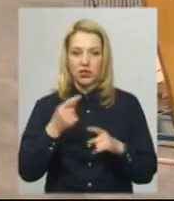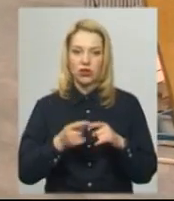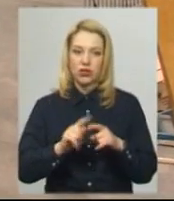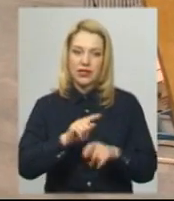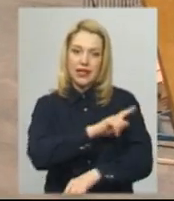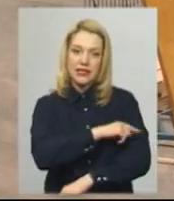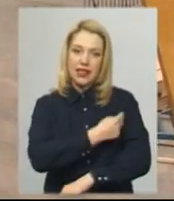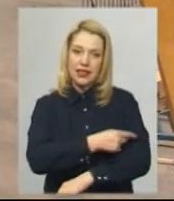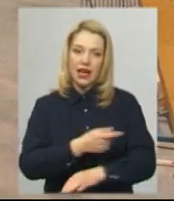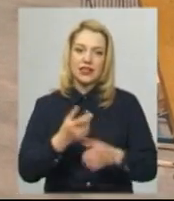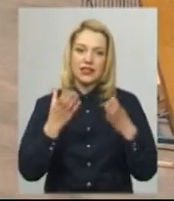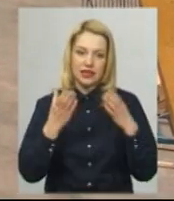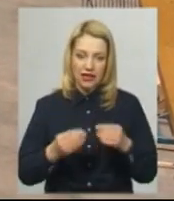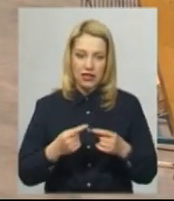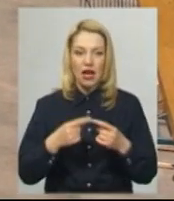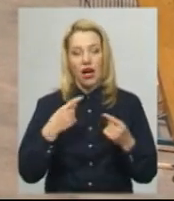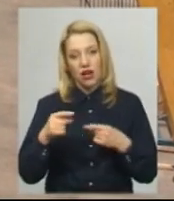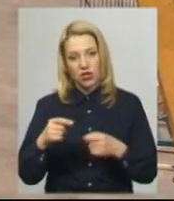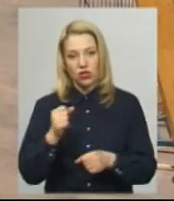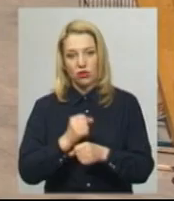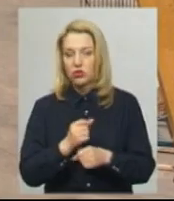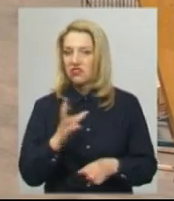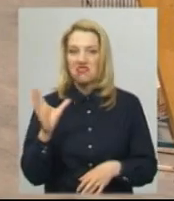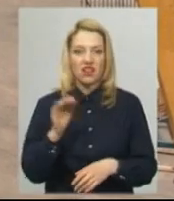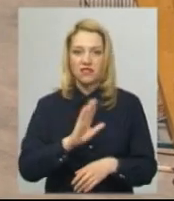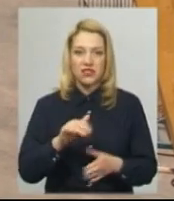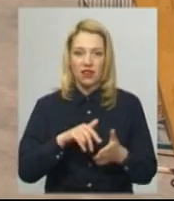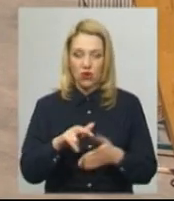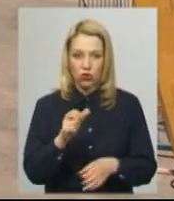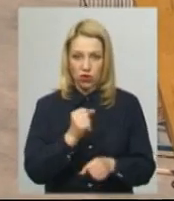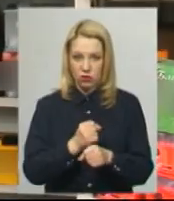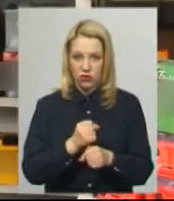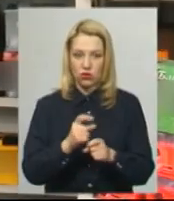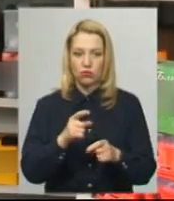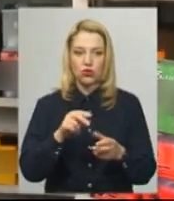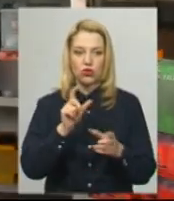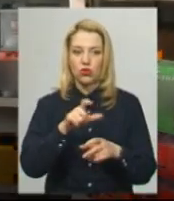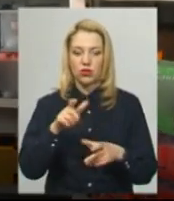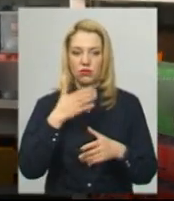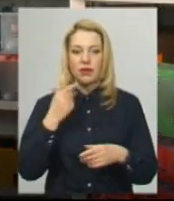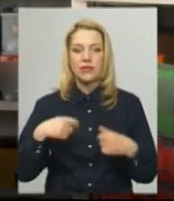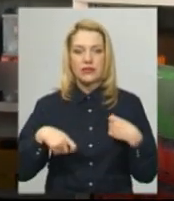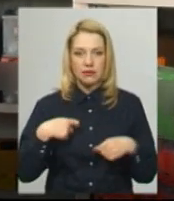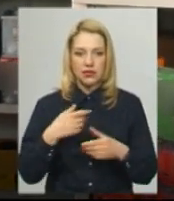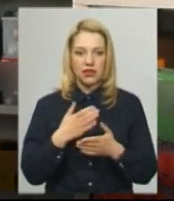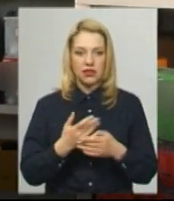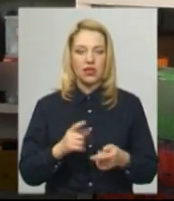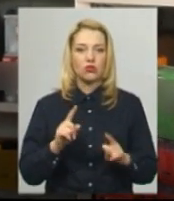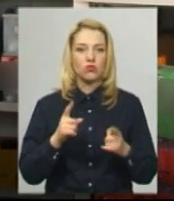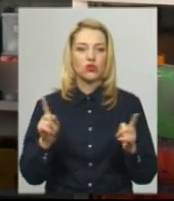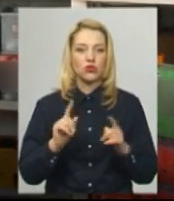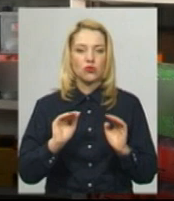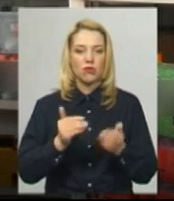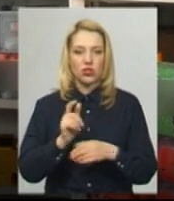тижня ринок відчинений. Продавці не всі виходять працювати, бо покупців мало, каже підприємець Артем. Збитки є, відповідно, бо менше